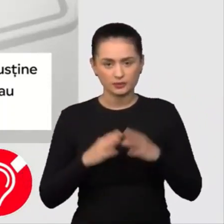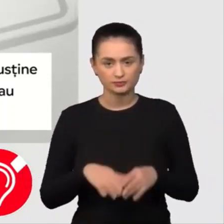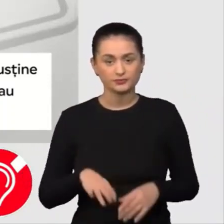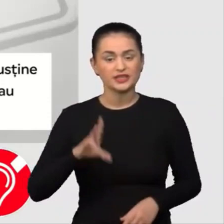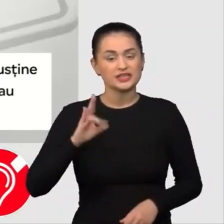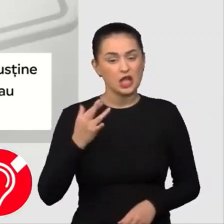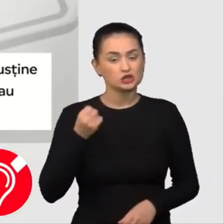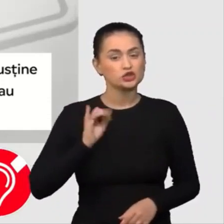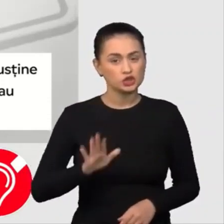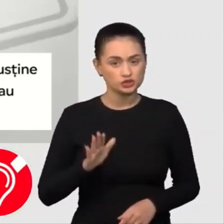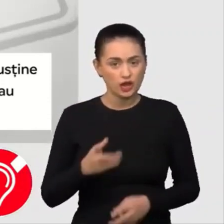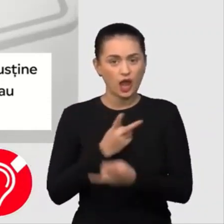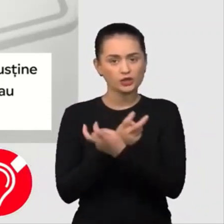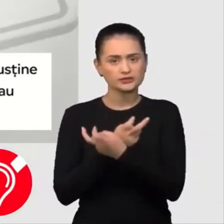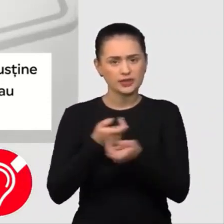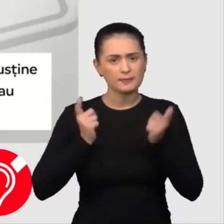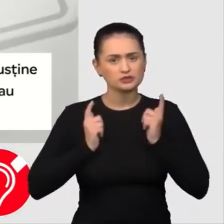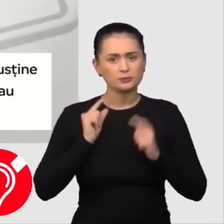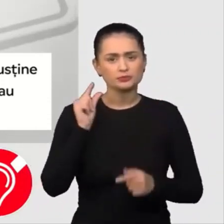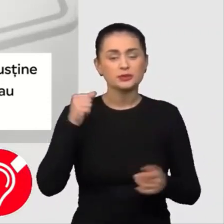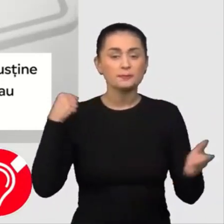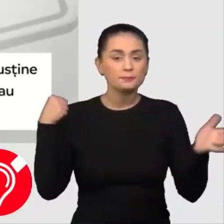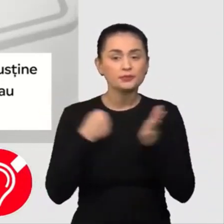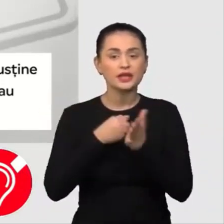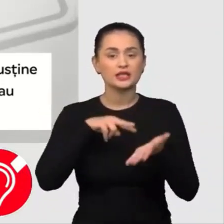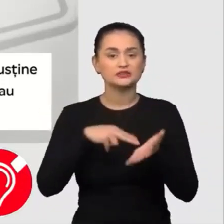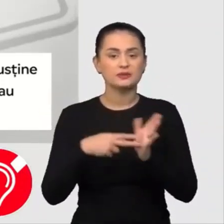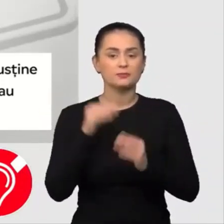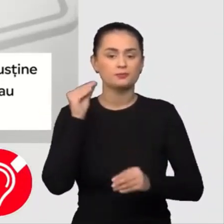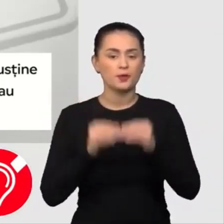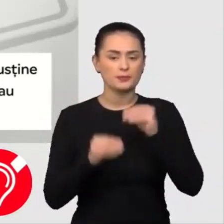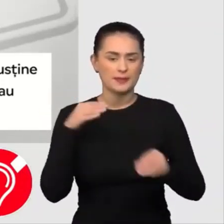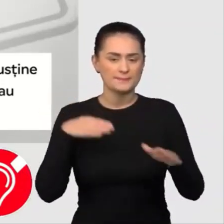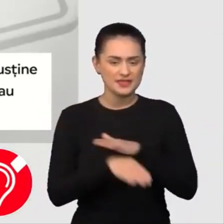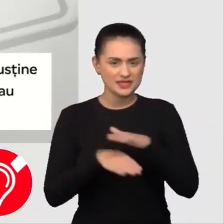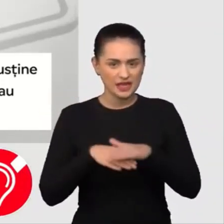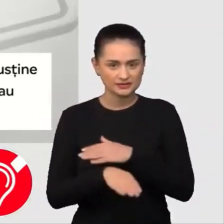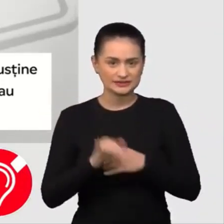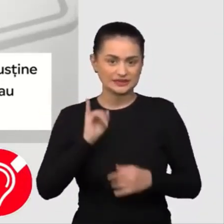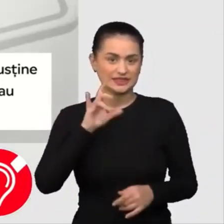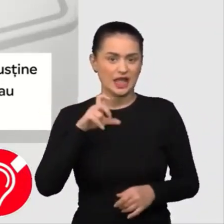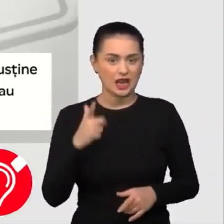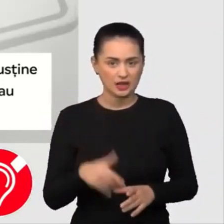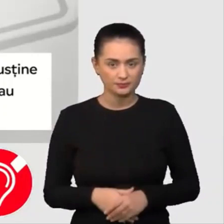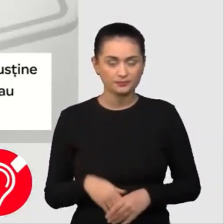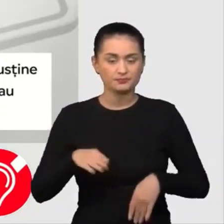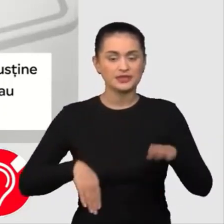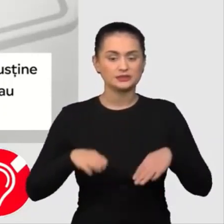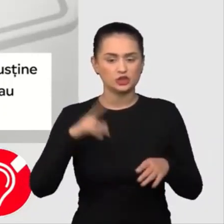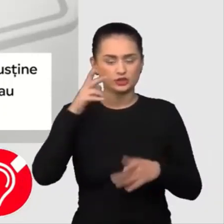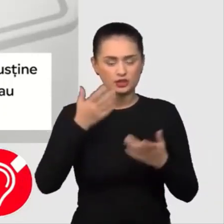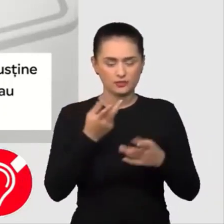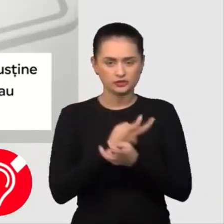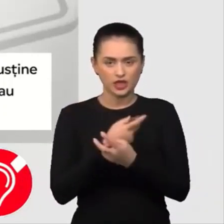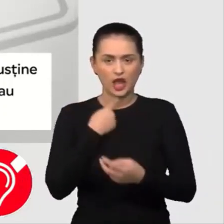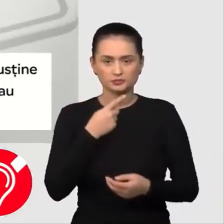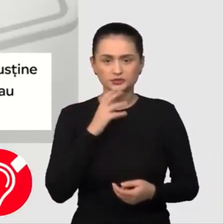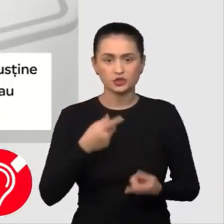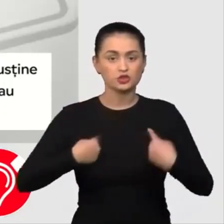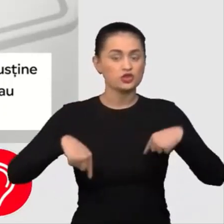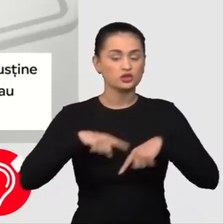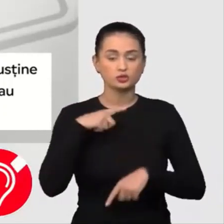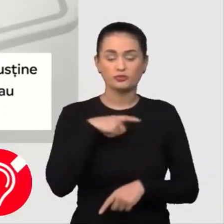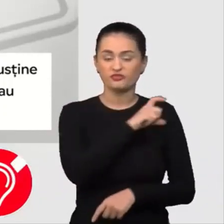Iohannis. Chiar și așa Austria mai așteaptă puțin, măcar până rezolvăm problema migranților ilegal. Nehammer spune că